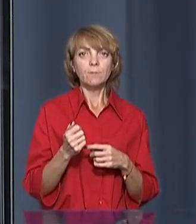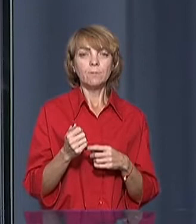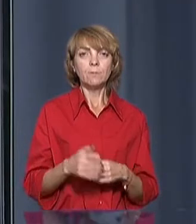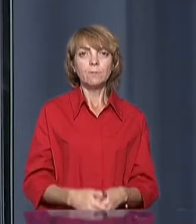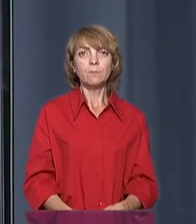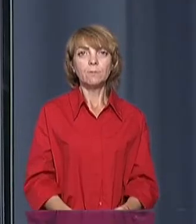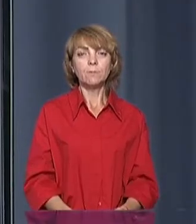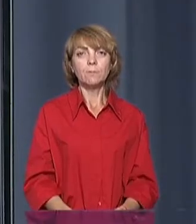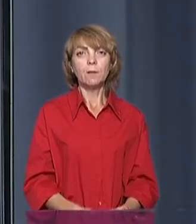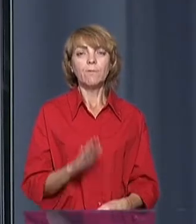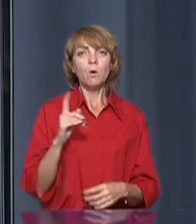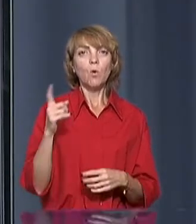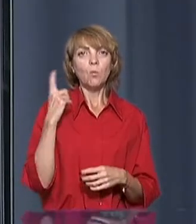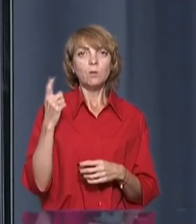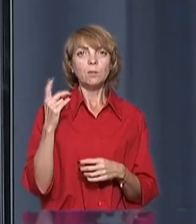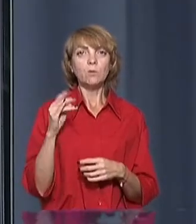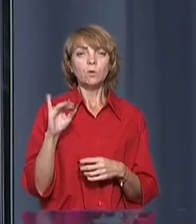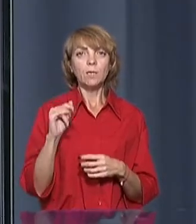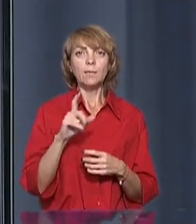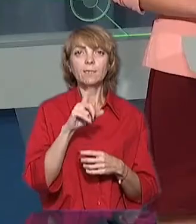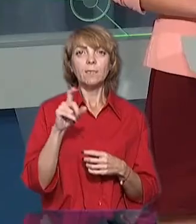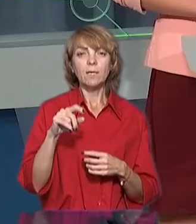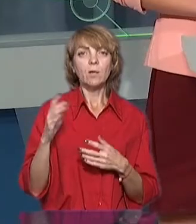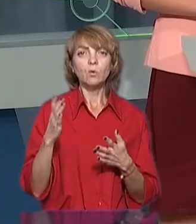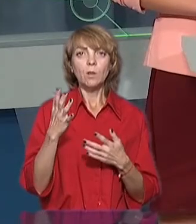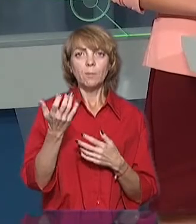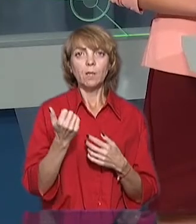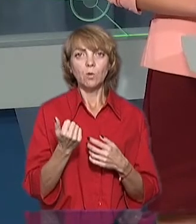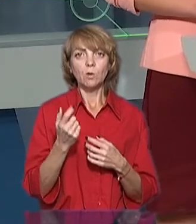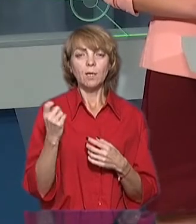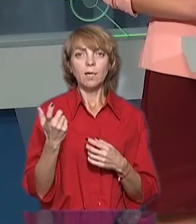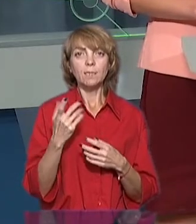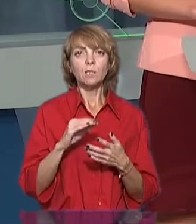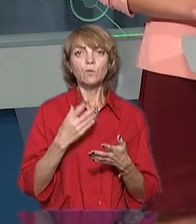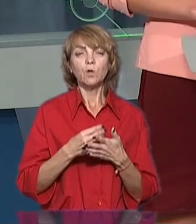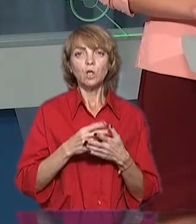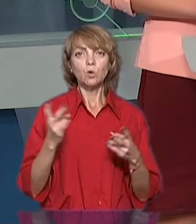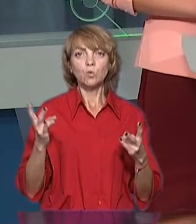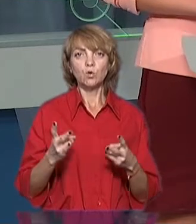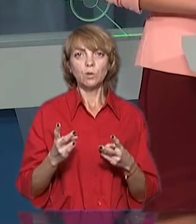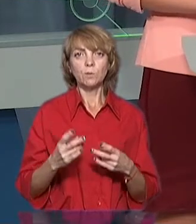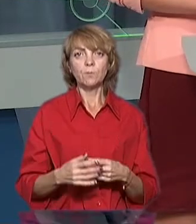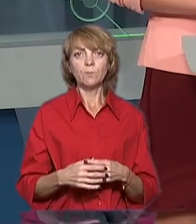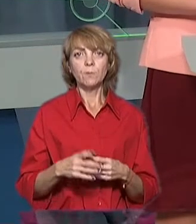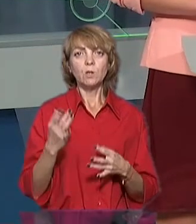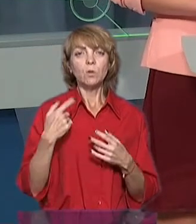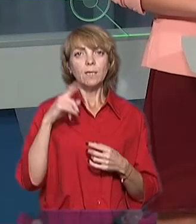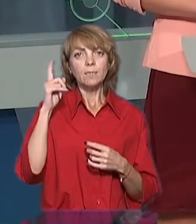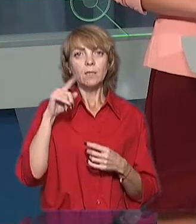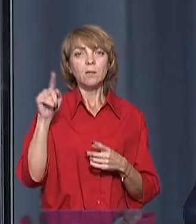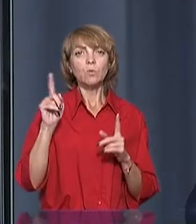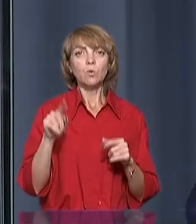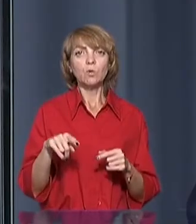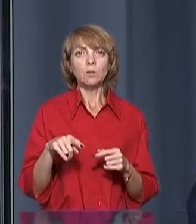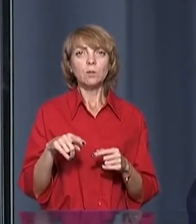в області, ну і насеління, котре берет газ для своїх нужд. Наскільки я знаю, там теж